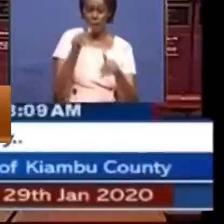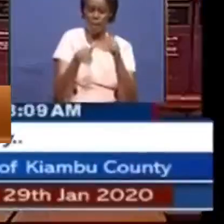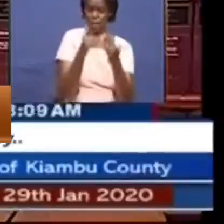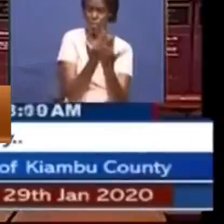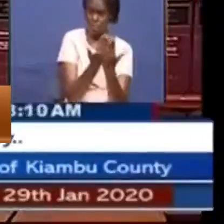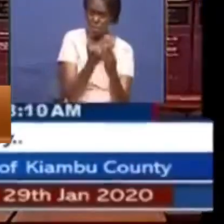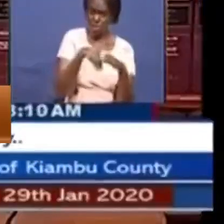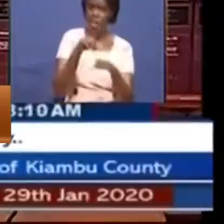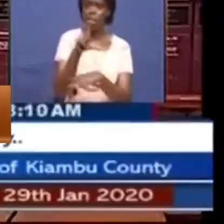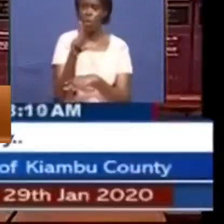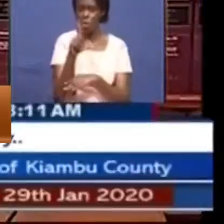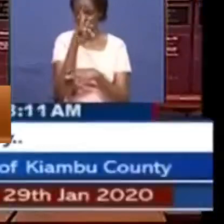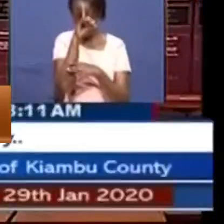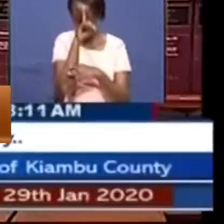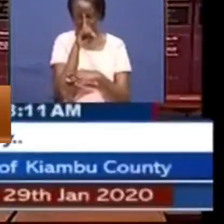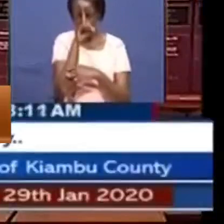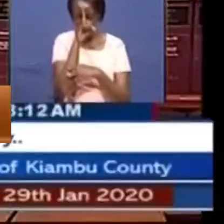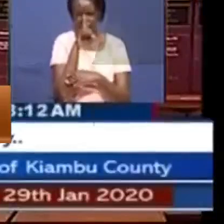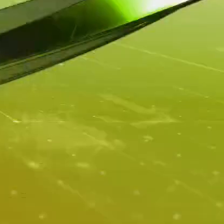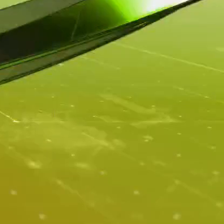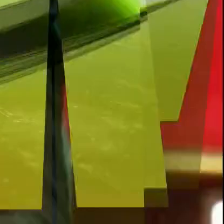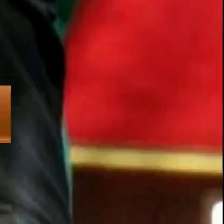hatma yake kujulikana hii leo